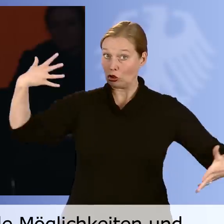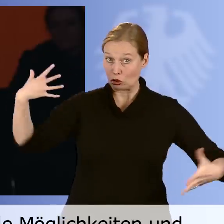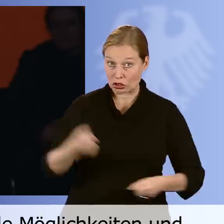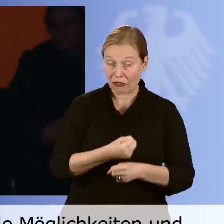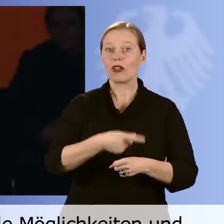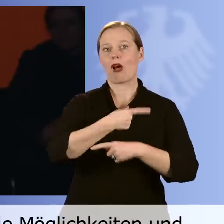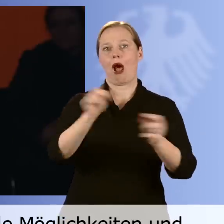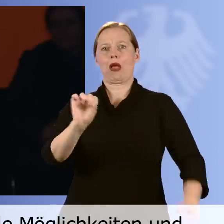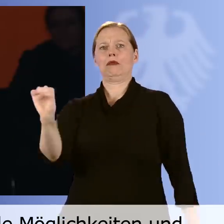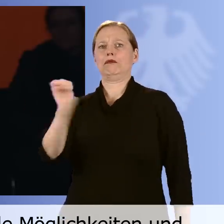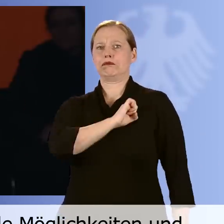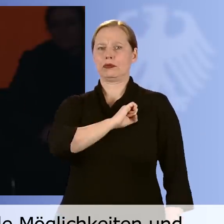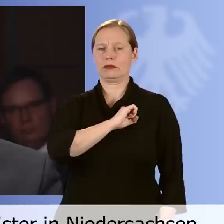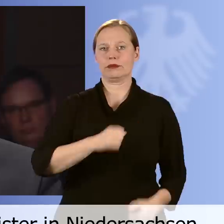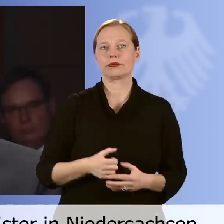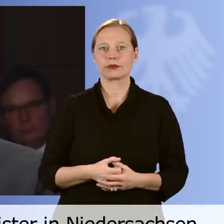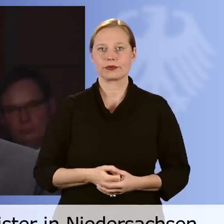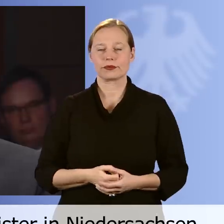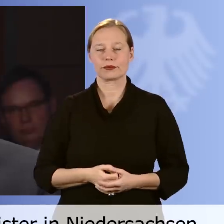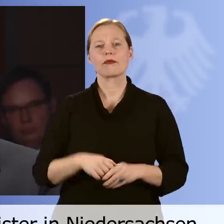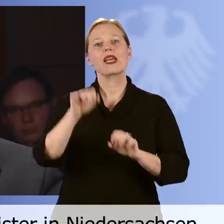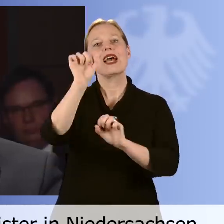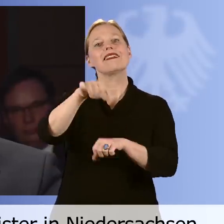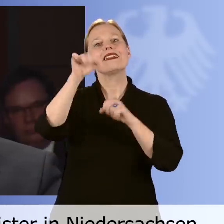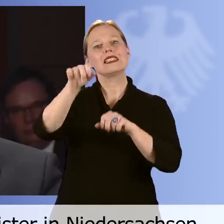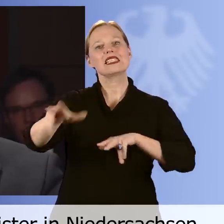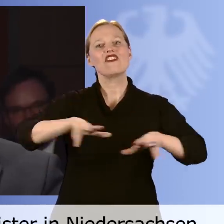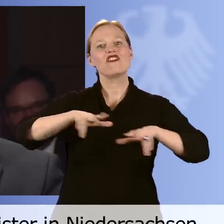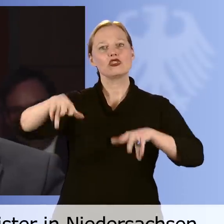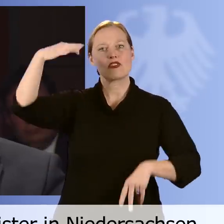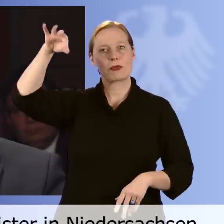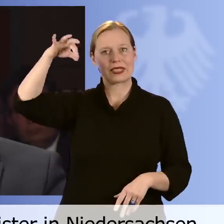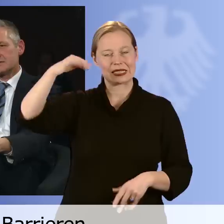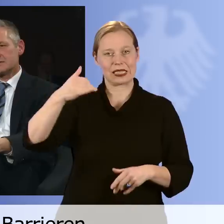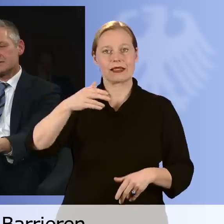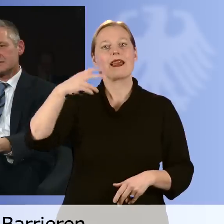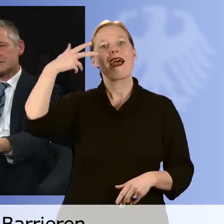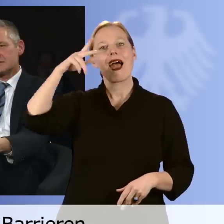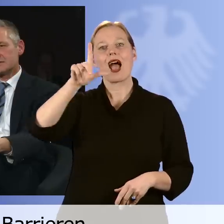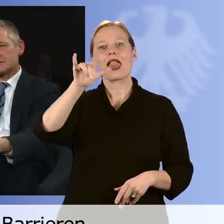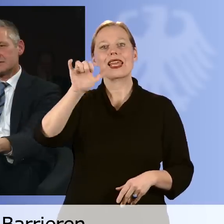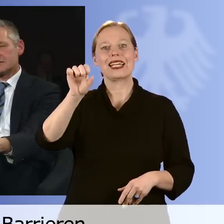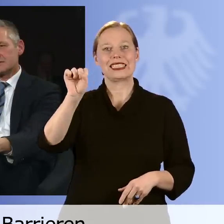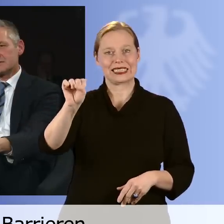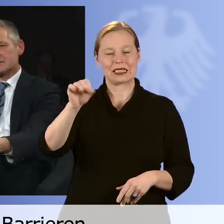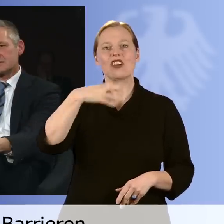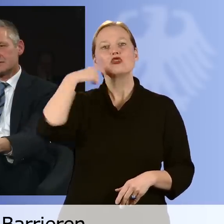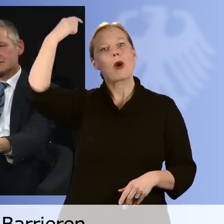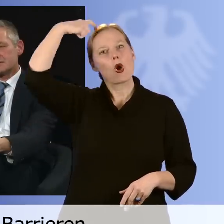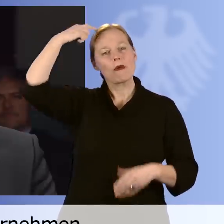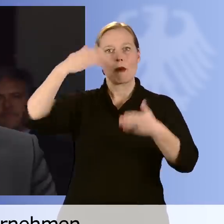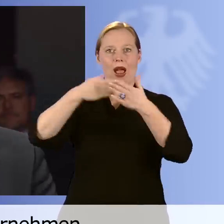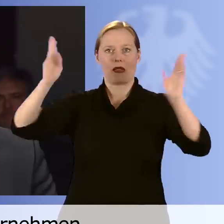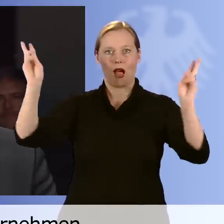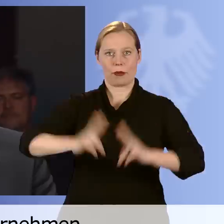glaube ich, allen geholfen in diesem Land. Der niedersächsische Wirtschaftsminister Olaf Lies fordert einen Abbau von Barrieren in den